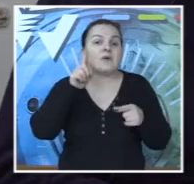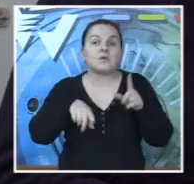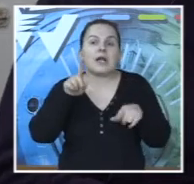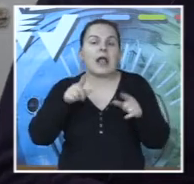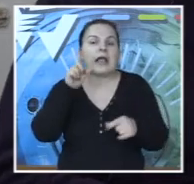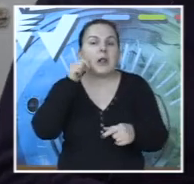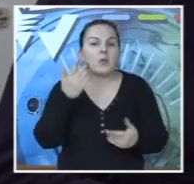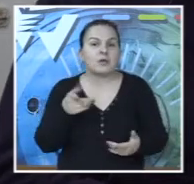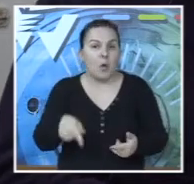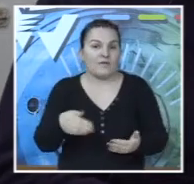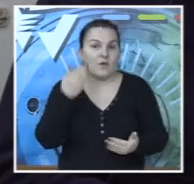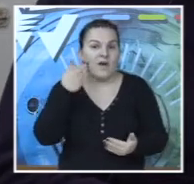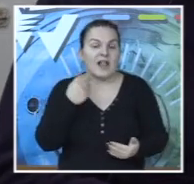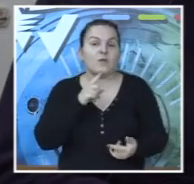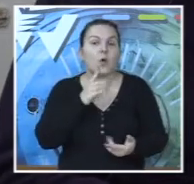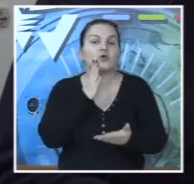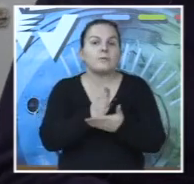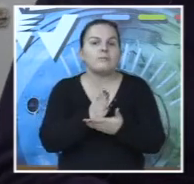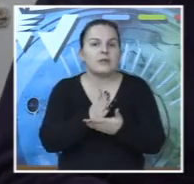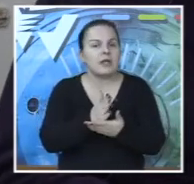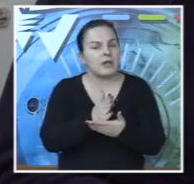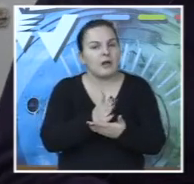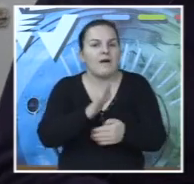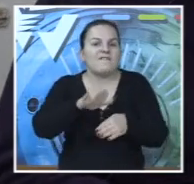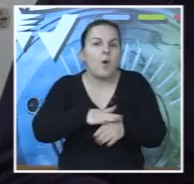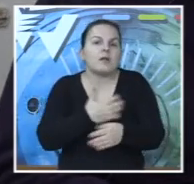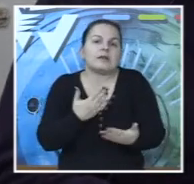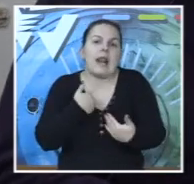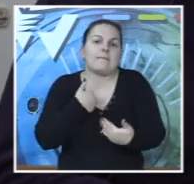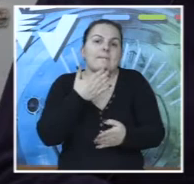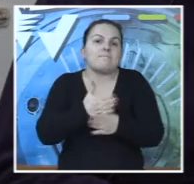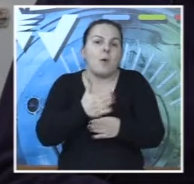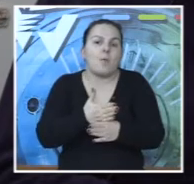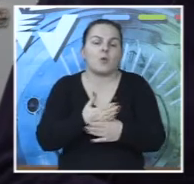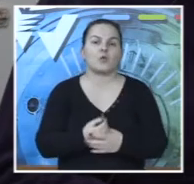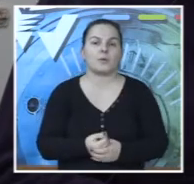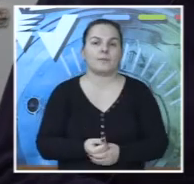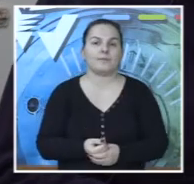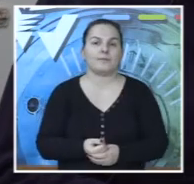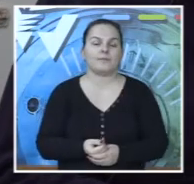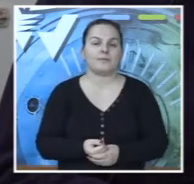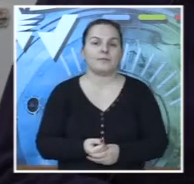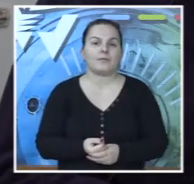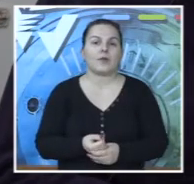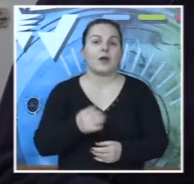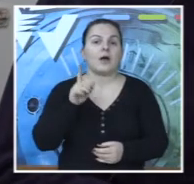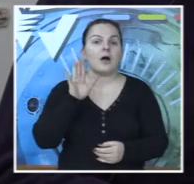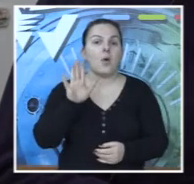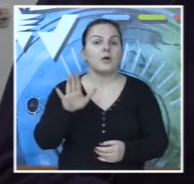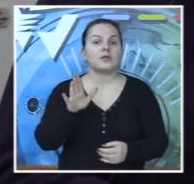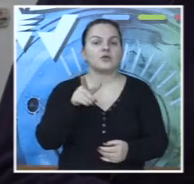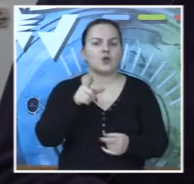Pojavili se neki ljudi iz Valjeva koji su bili voljni da nam pomognu oko toga i